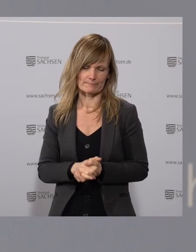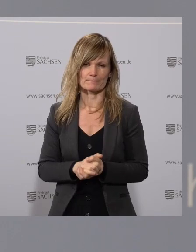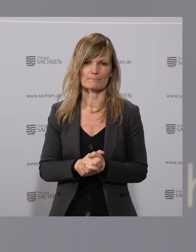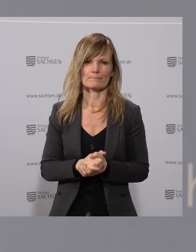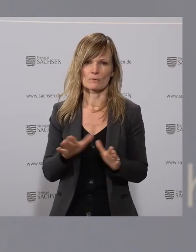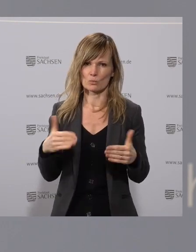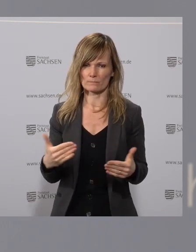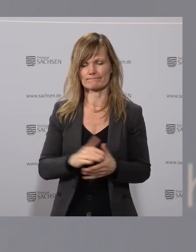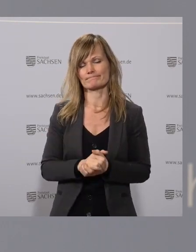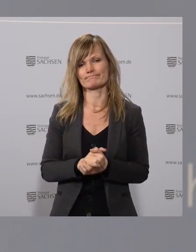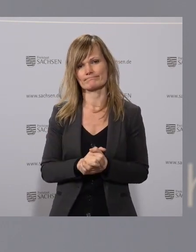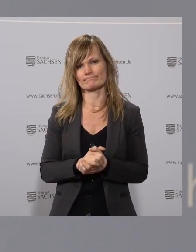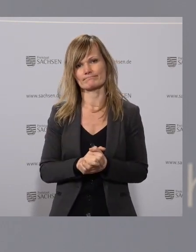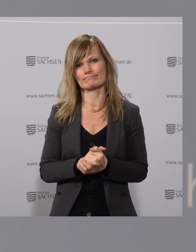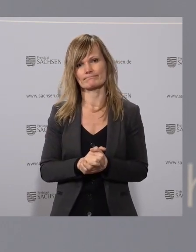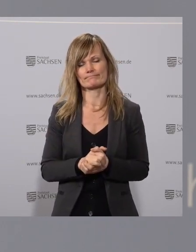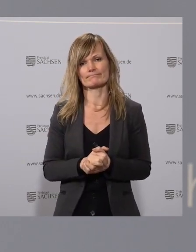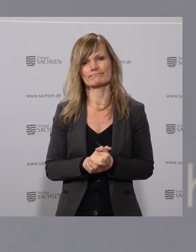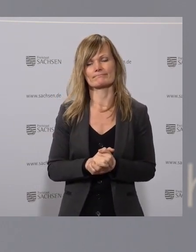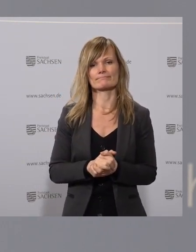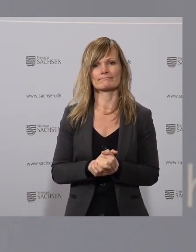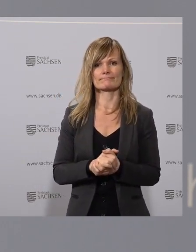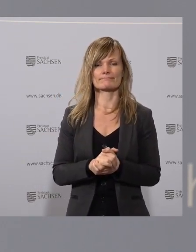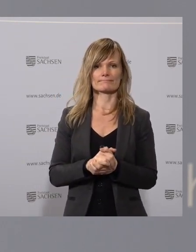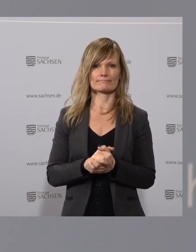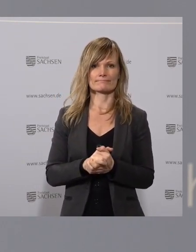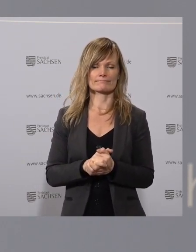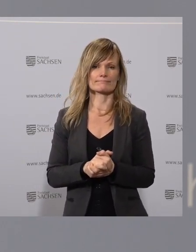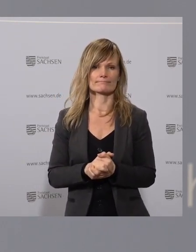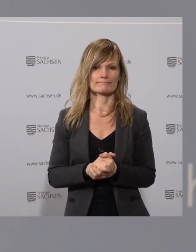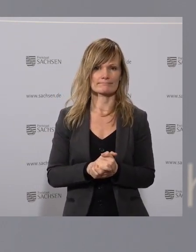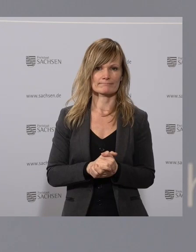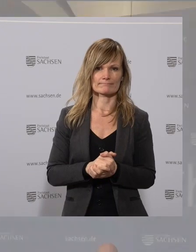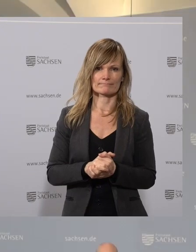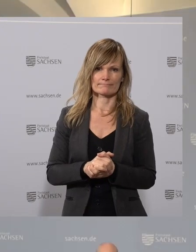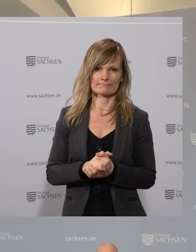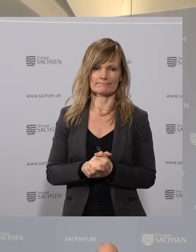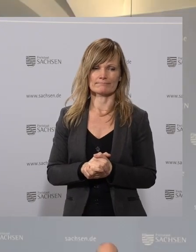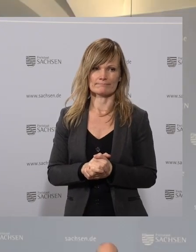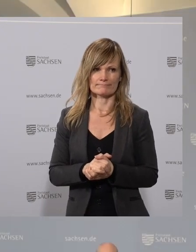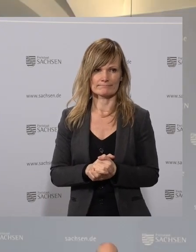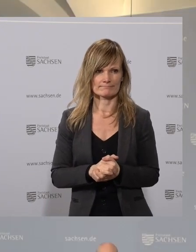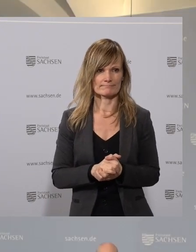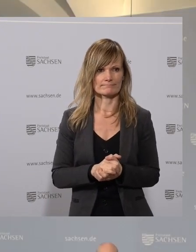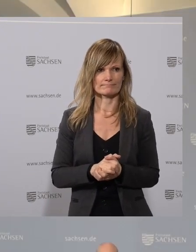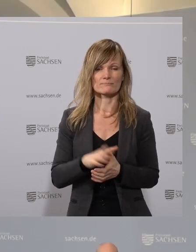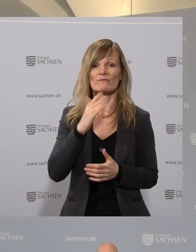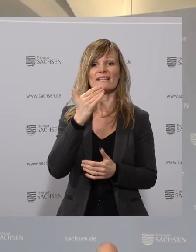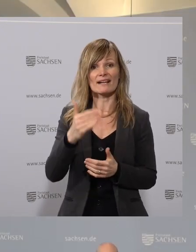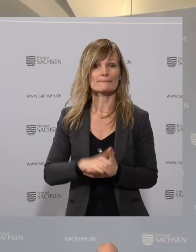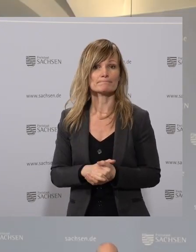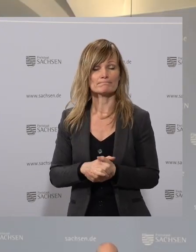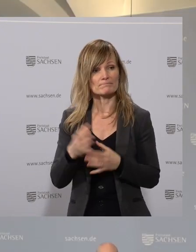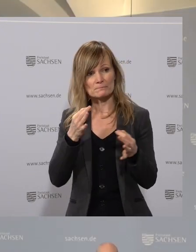System. So viel vielleicht zu den aktuellen Dingen, die wir heute im Kabinett beraten beziehungsweise beschlossen haben. Vielen Dank.